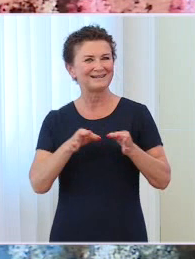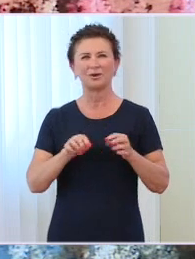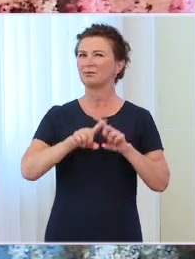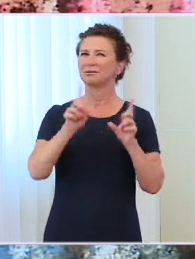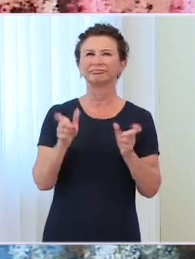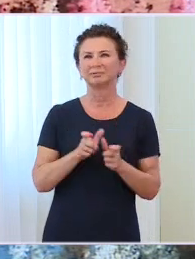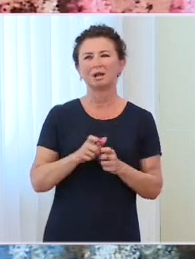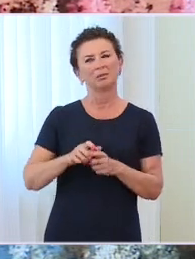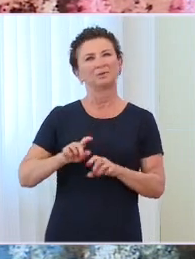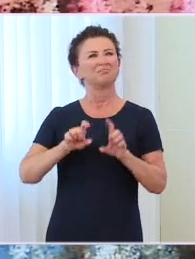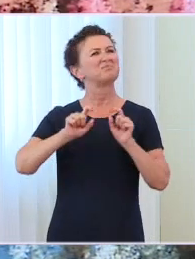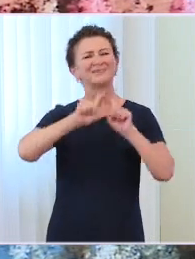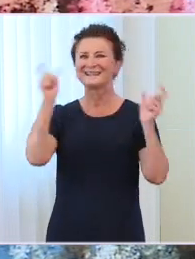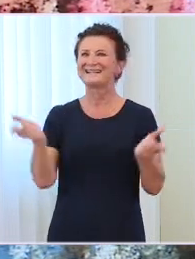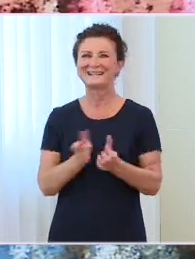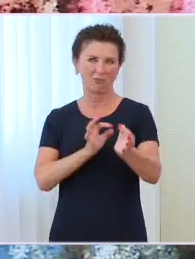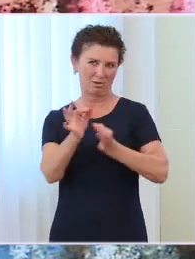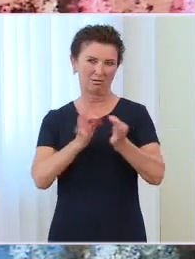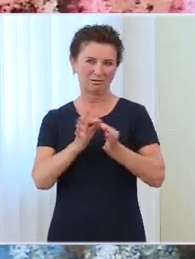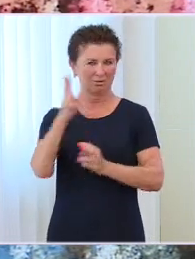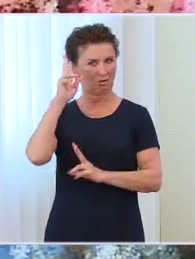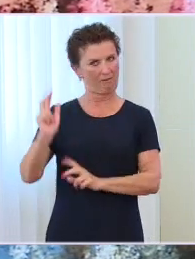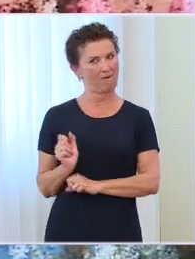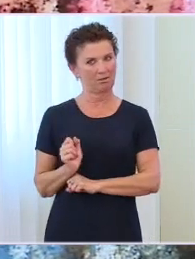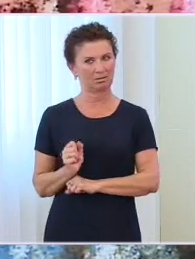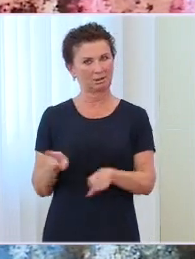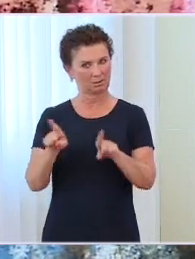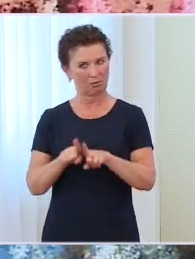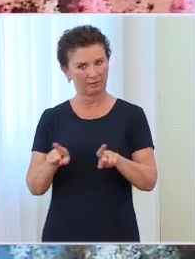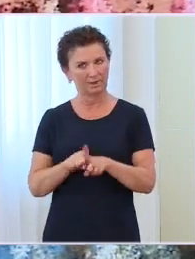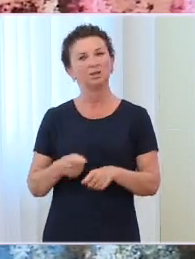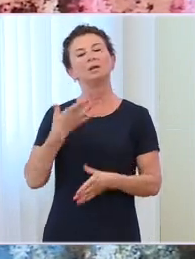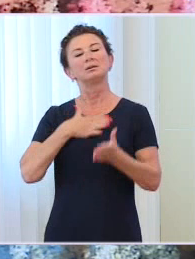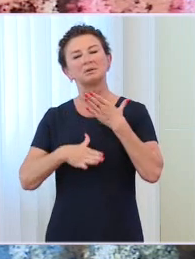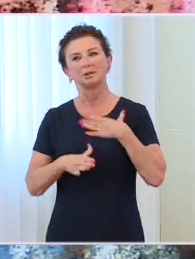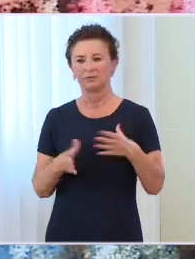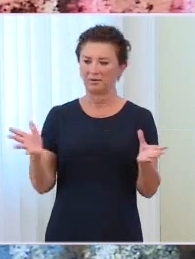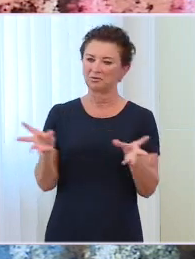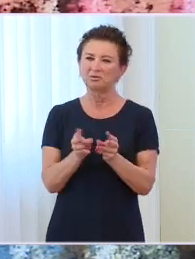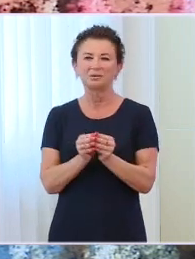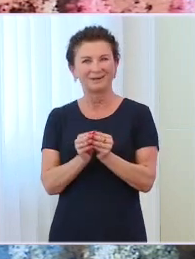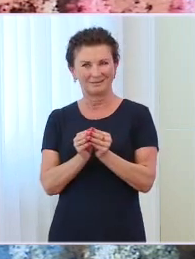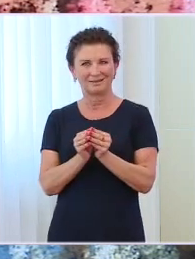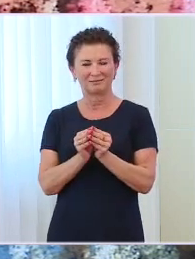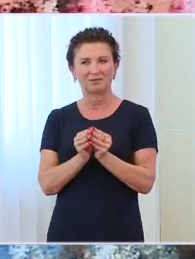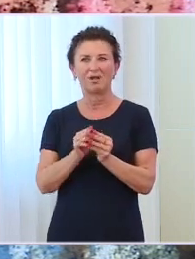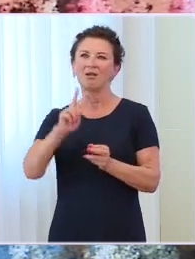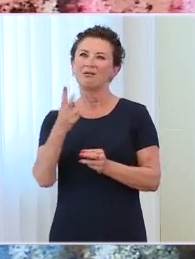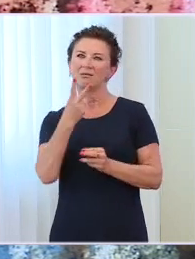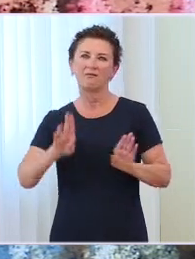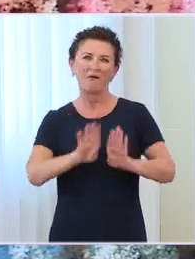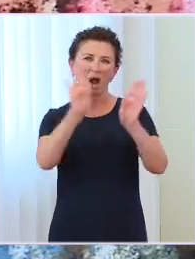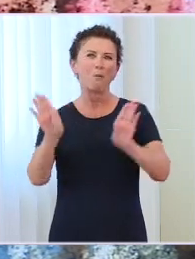bardzo dobrze, że te dwie placówki znajdą się tak blisko siebie i potencjalne tysiące, miliony